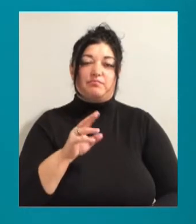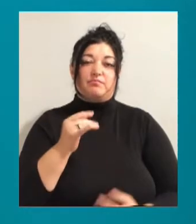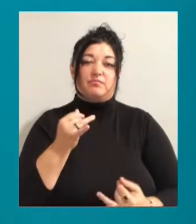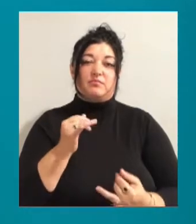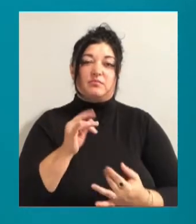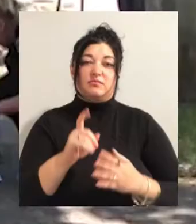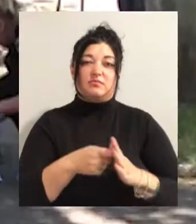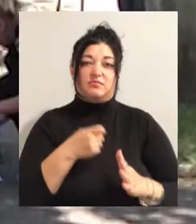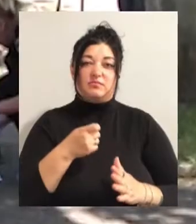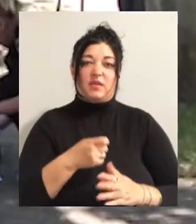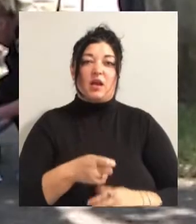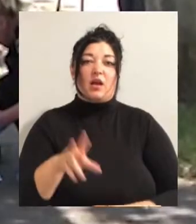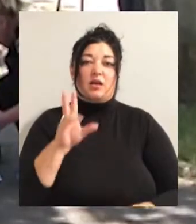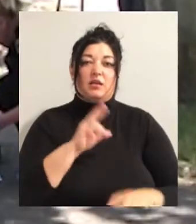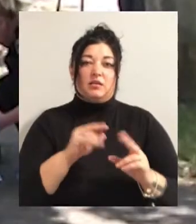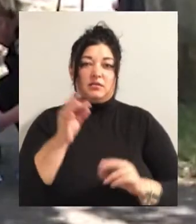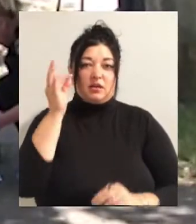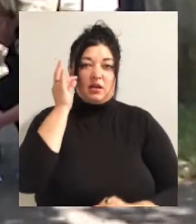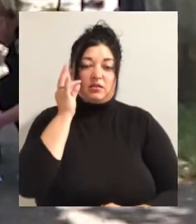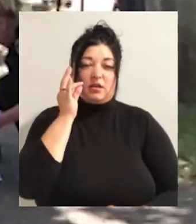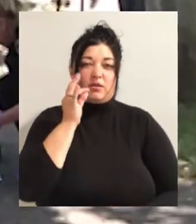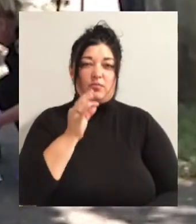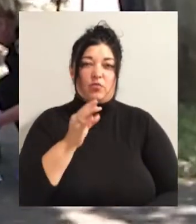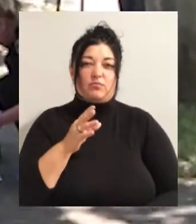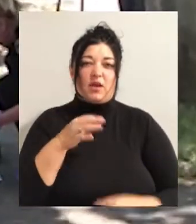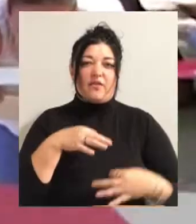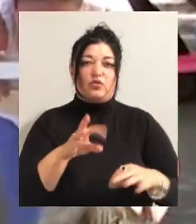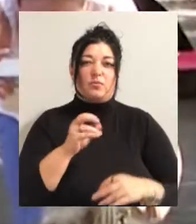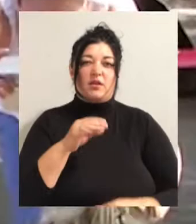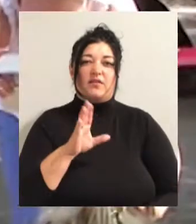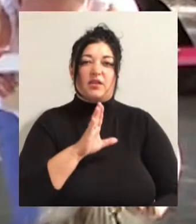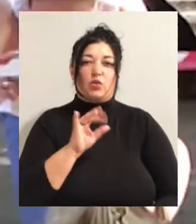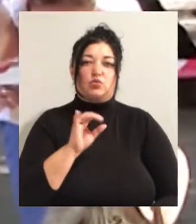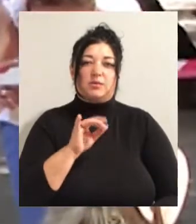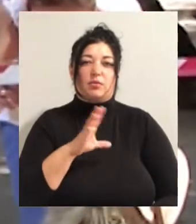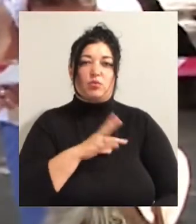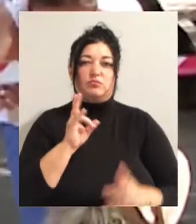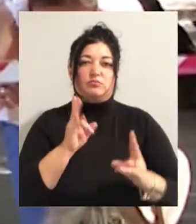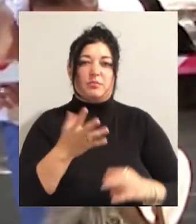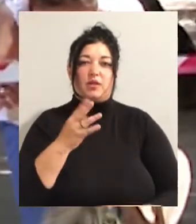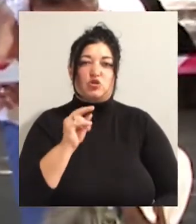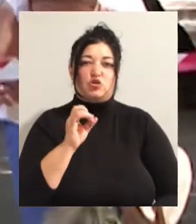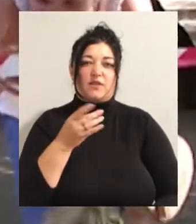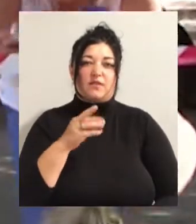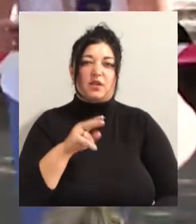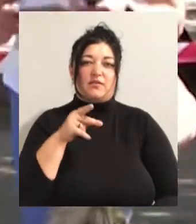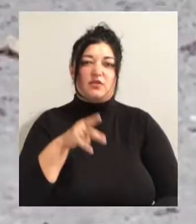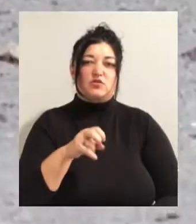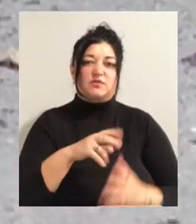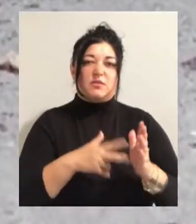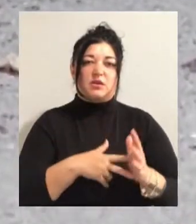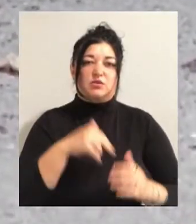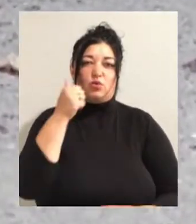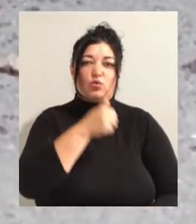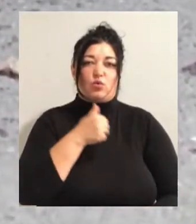Нагадаємо, замах на екс-учільника Одеського середку «Автомайдан» Віталія Устименка було скоєно 5 червня 2018 року.